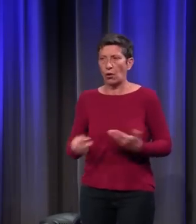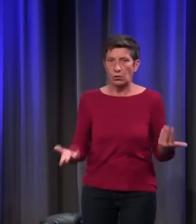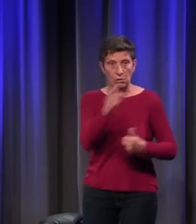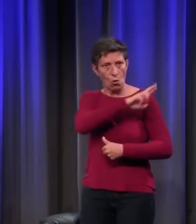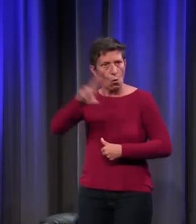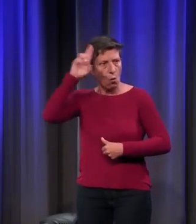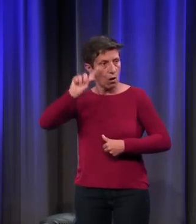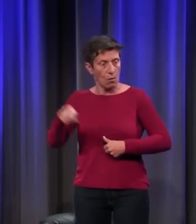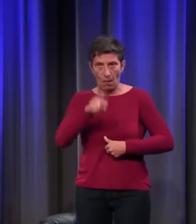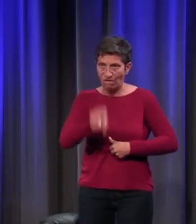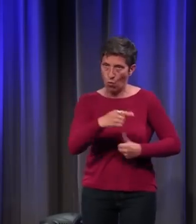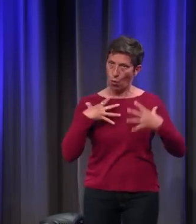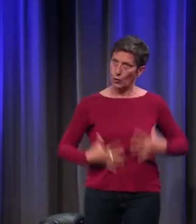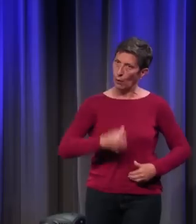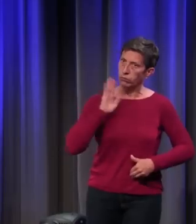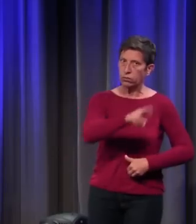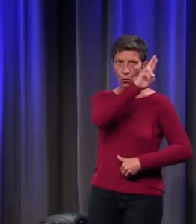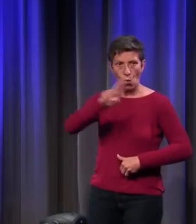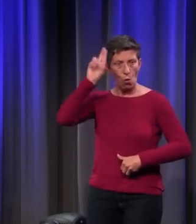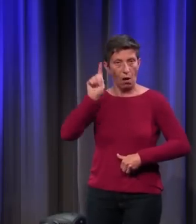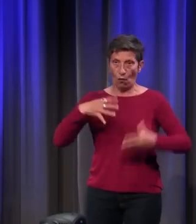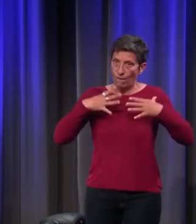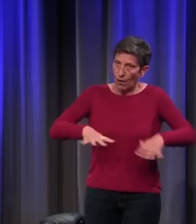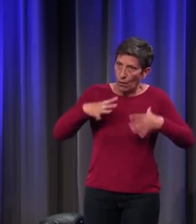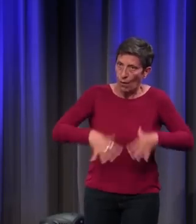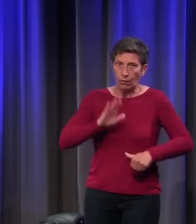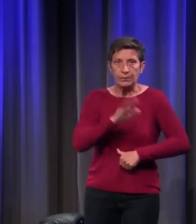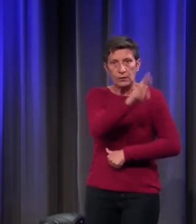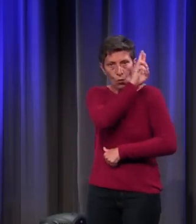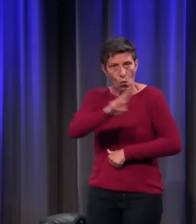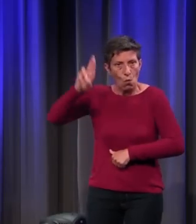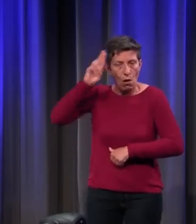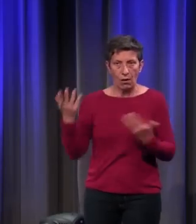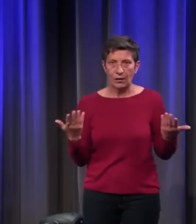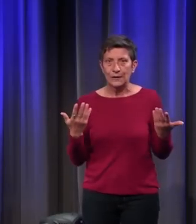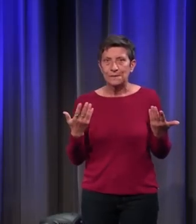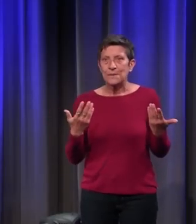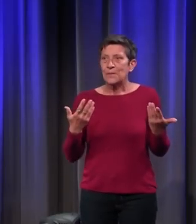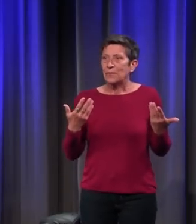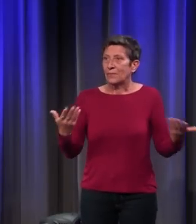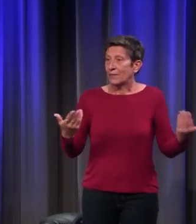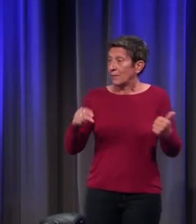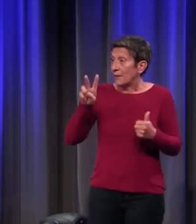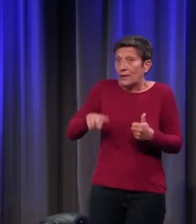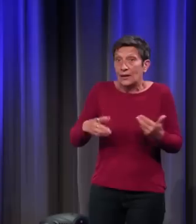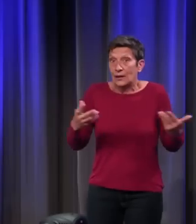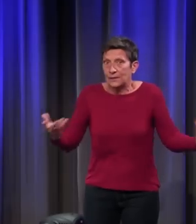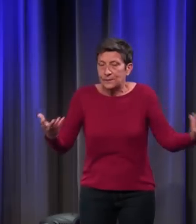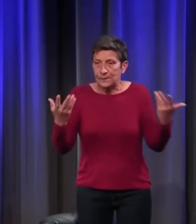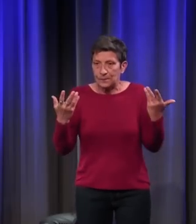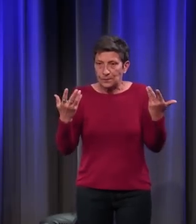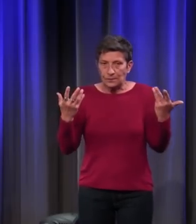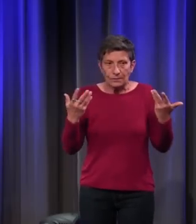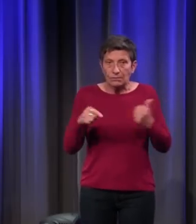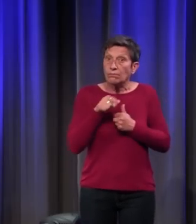il doit se comporter comme un roi, s'habiller comme un roi. Or, ça n'est pas une vertu chrétienne